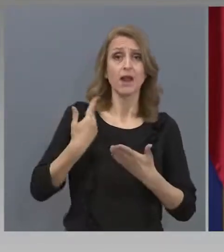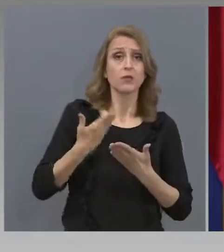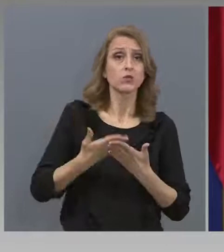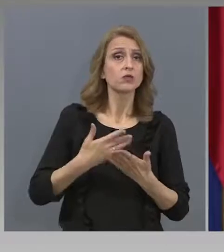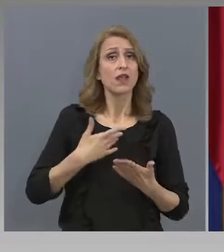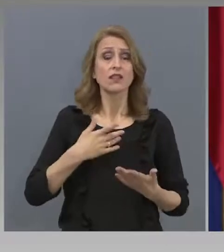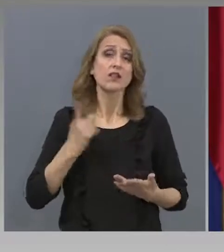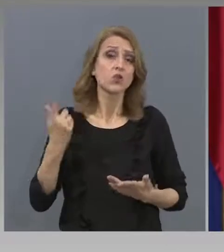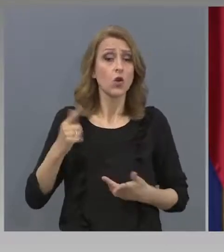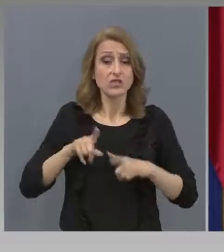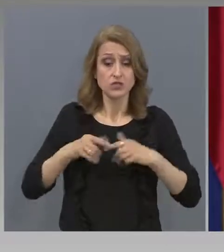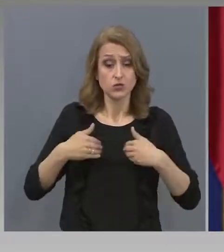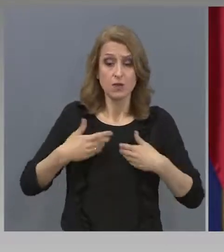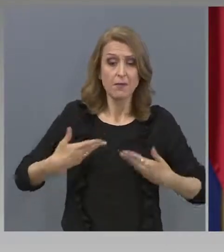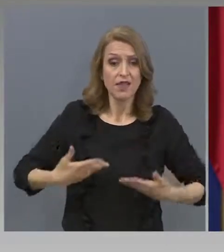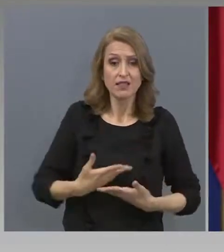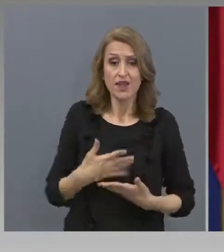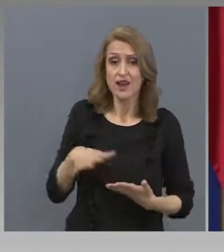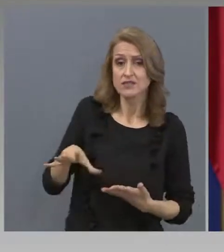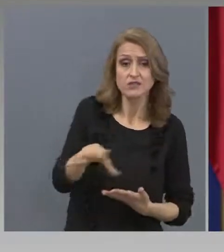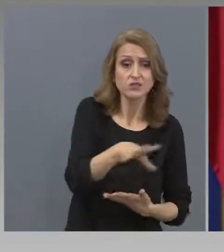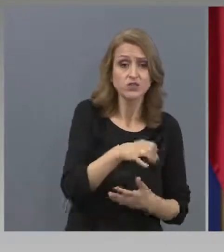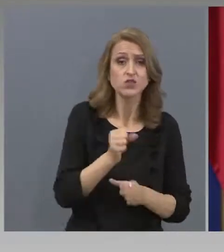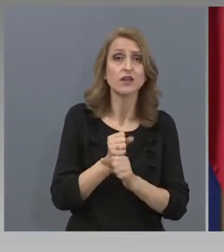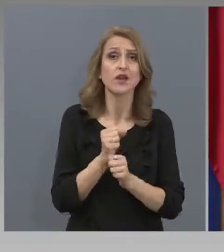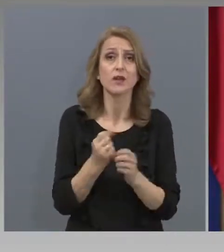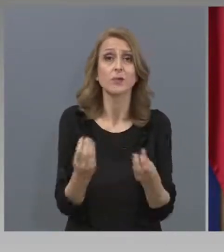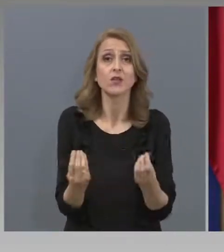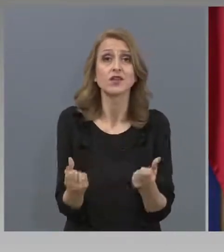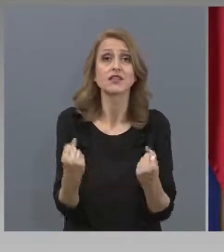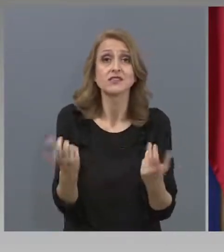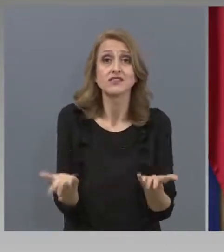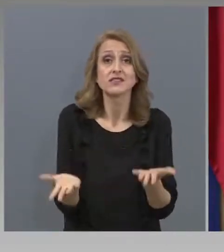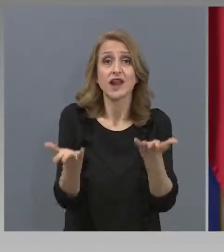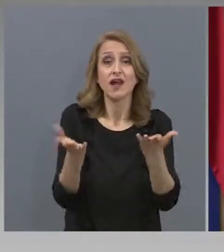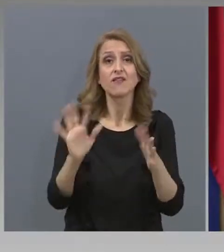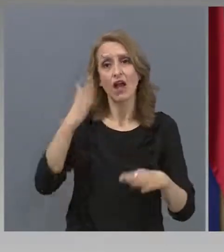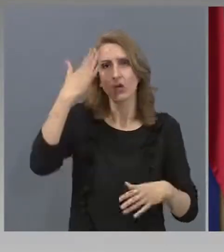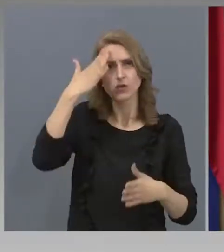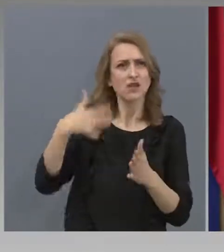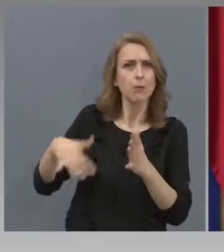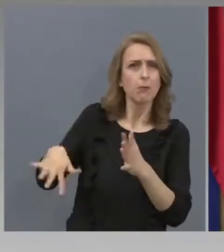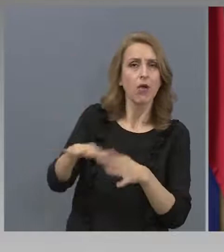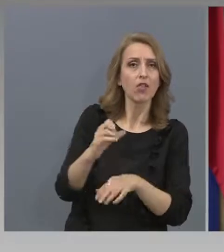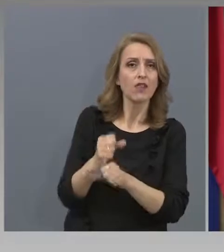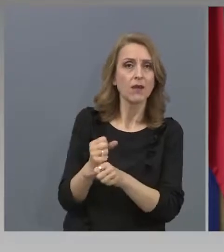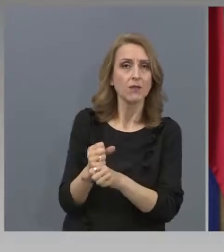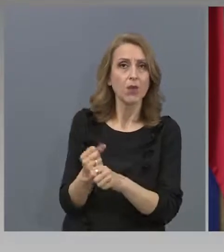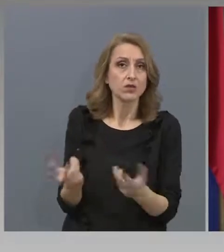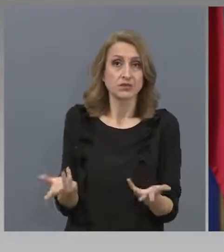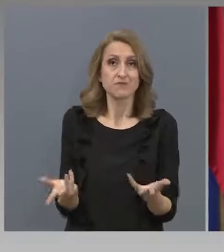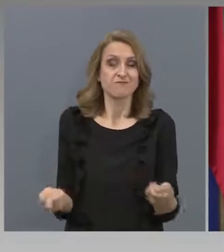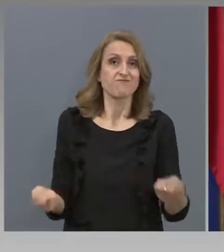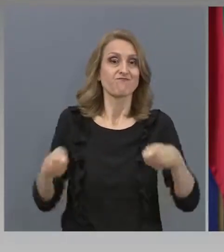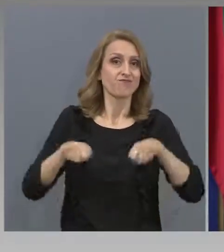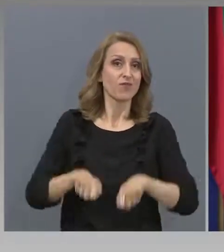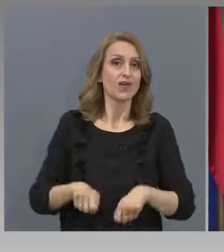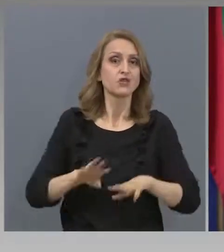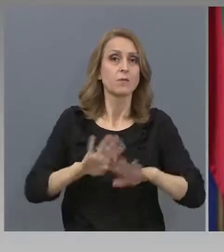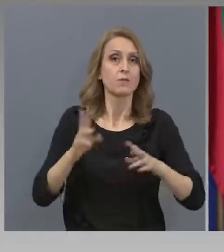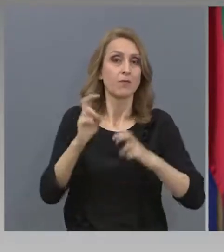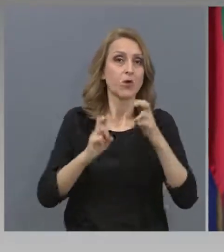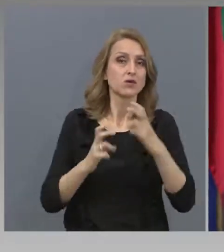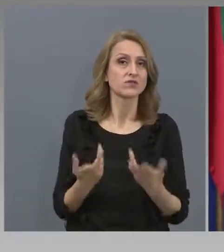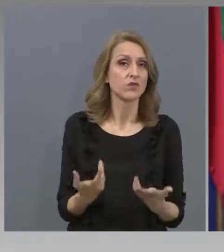интерес от една фабрика да заболеят. Примерно една четвърт или една трета от работниците. Това означава да се преустанови производство.